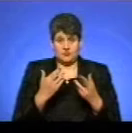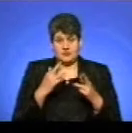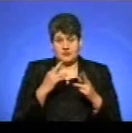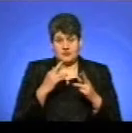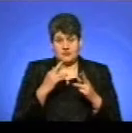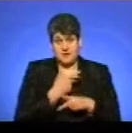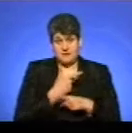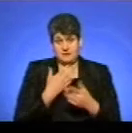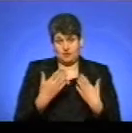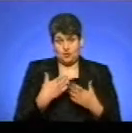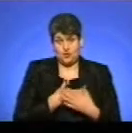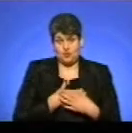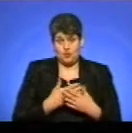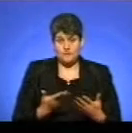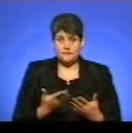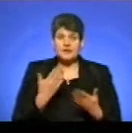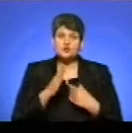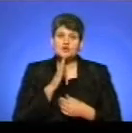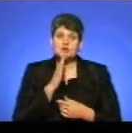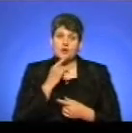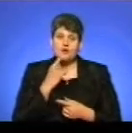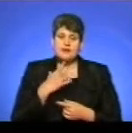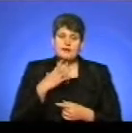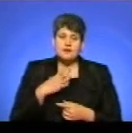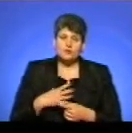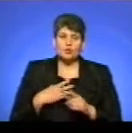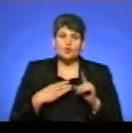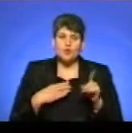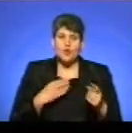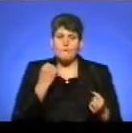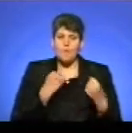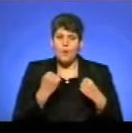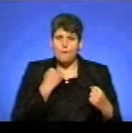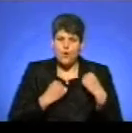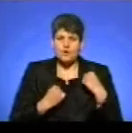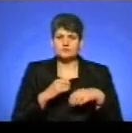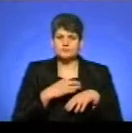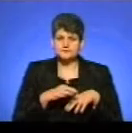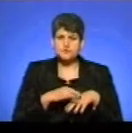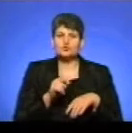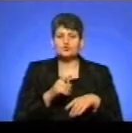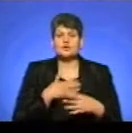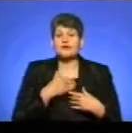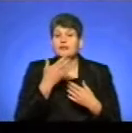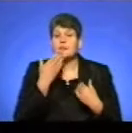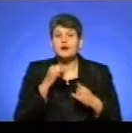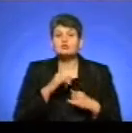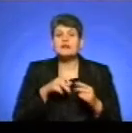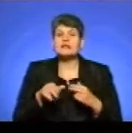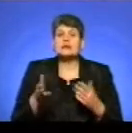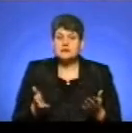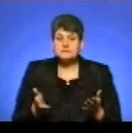до справжньої любові. Якщо жінка каже, я терплю його побої, насилля, тому що мені немає куди йти,